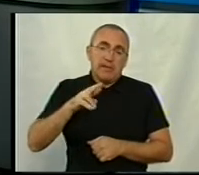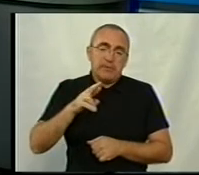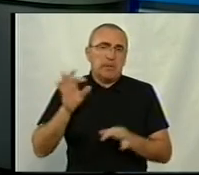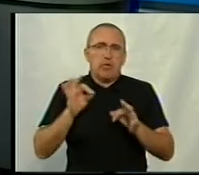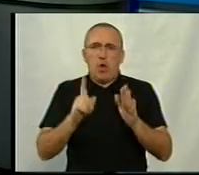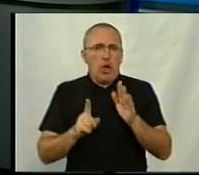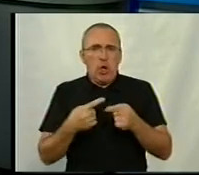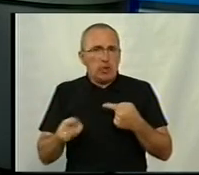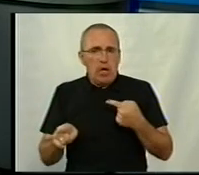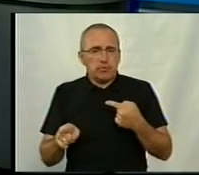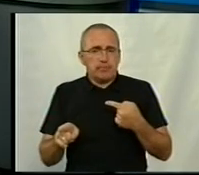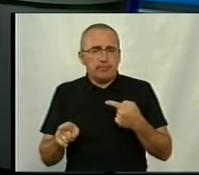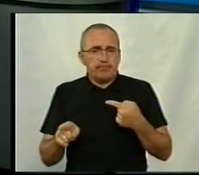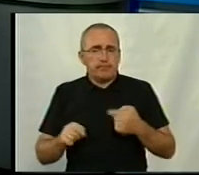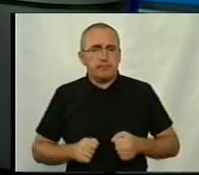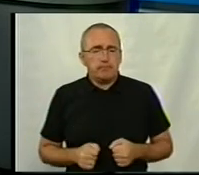ніяк інакше?